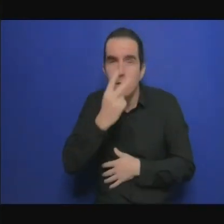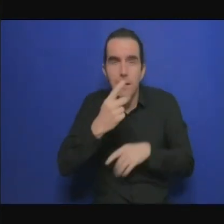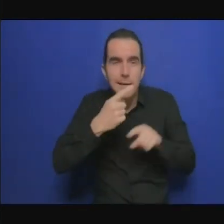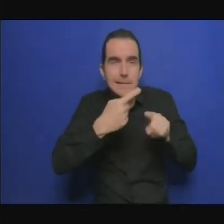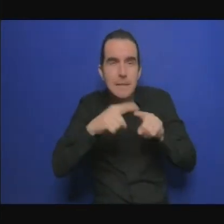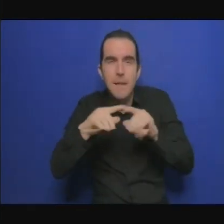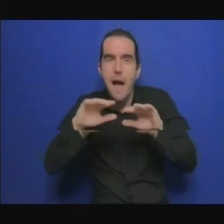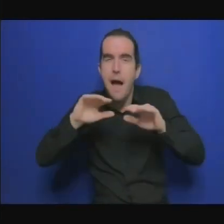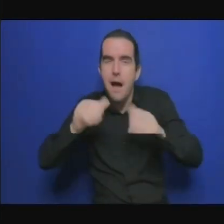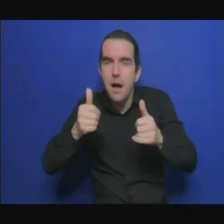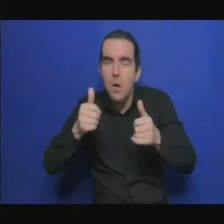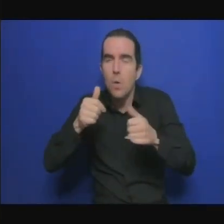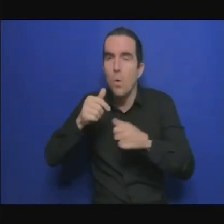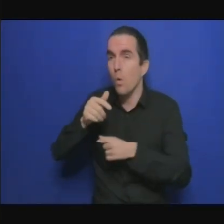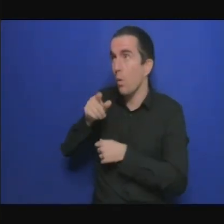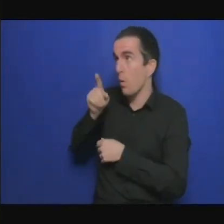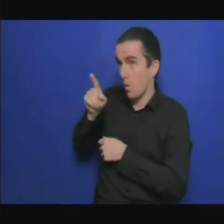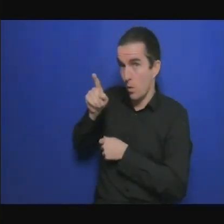merci